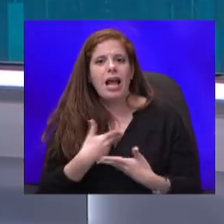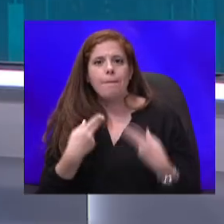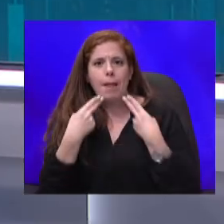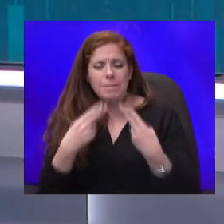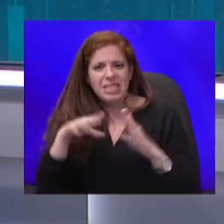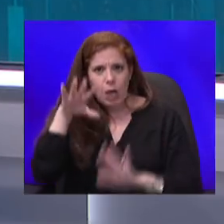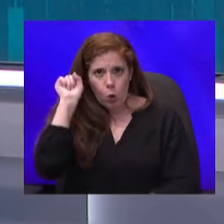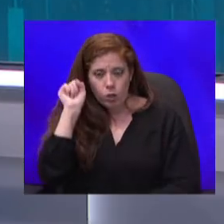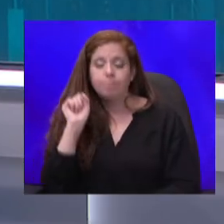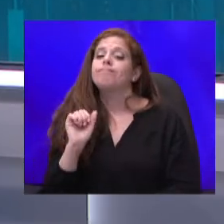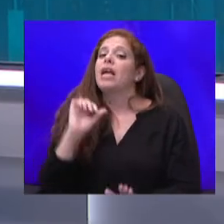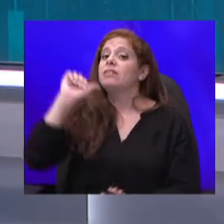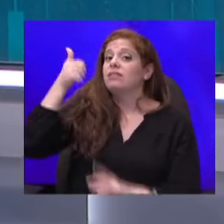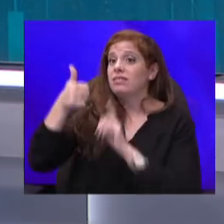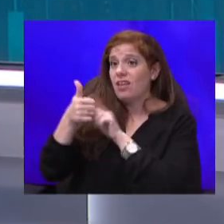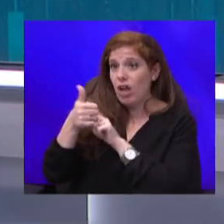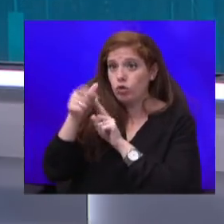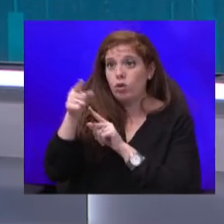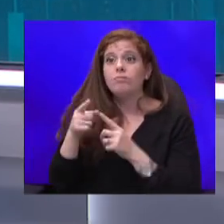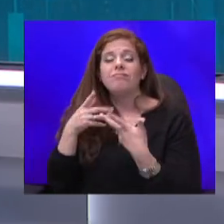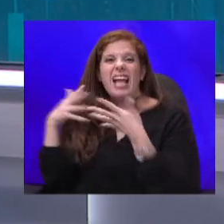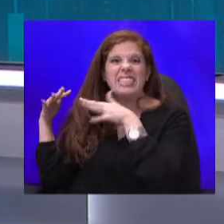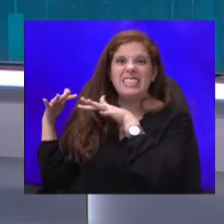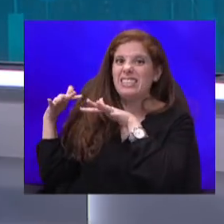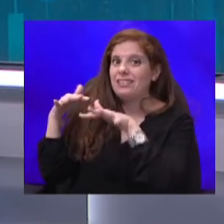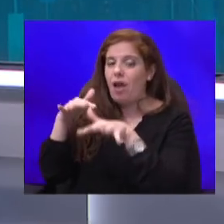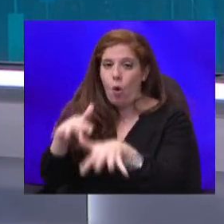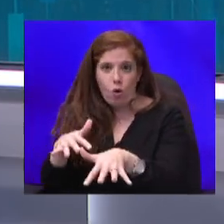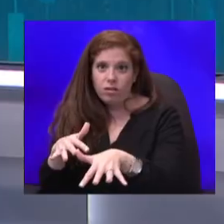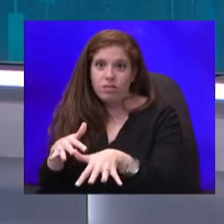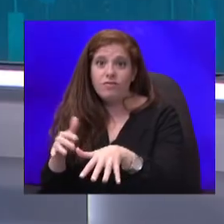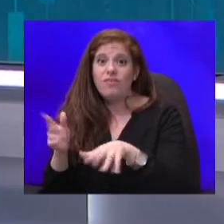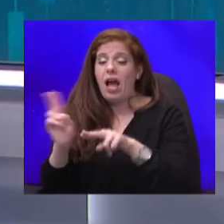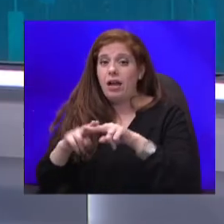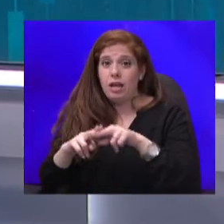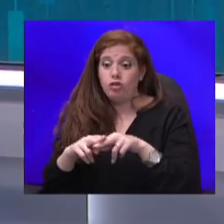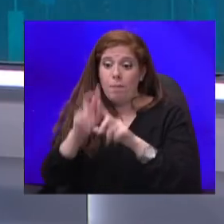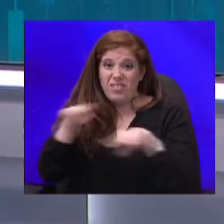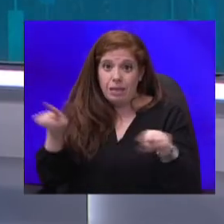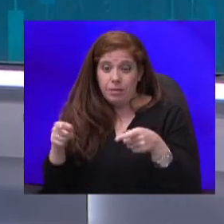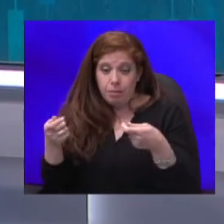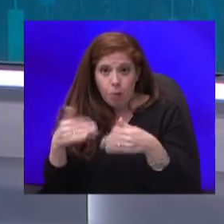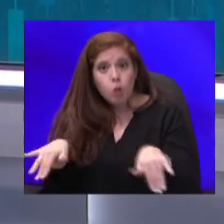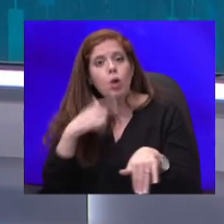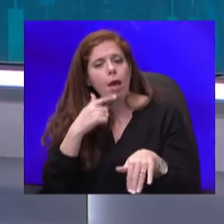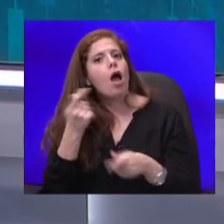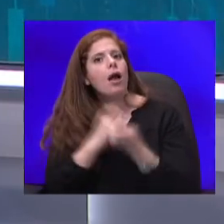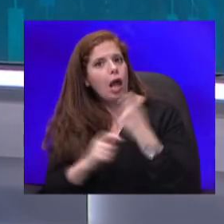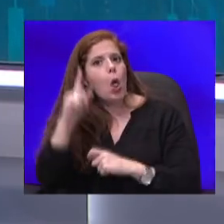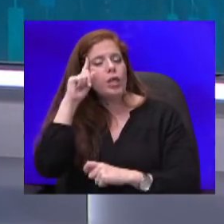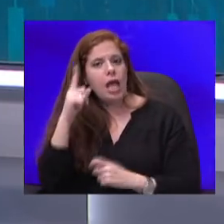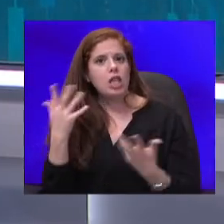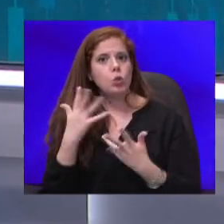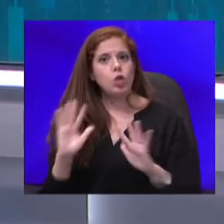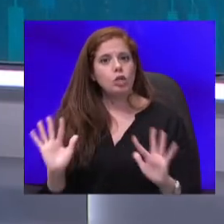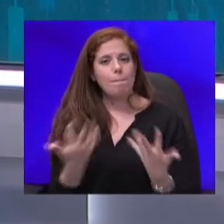מקומות המסחר והקניות בשנייה שאחרי השרת המגבלות, מידע על זה שהכלכלה יודעת להתאושש מהר, אבל לא מלמד אותנו באמת